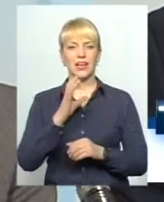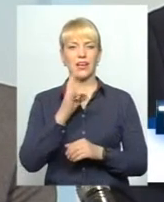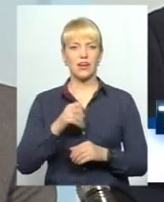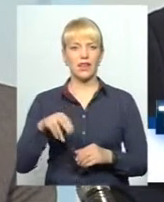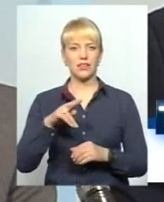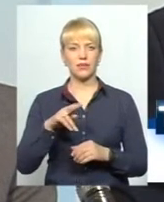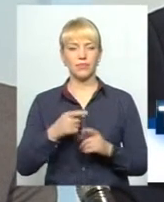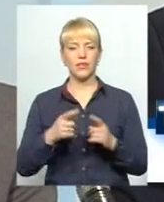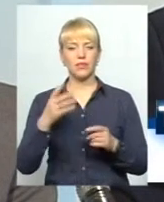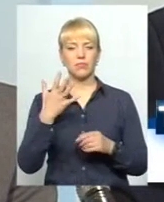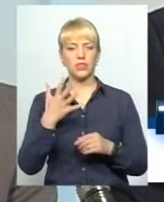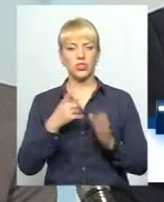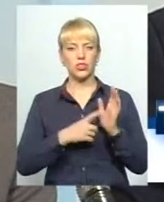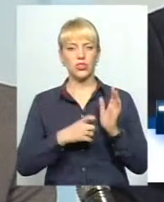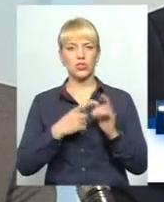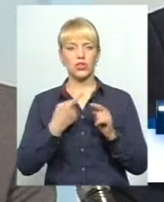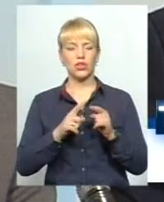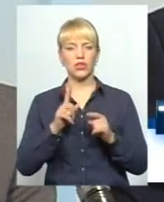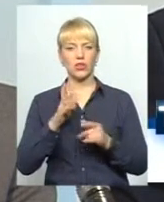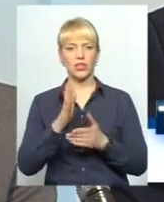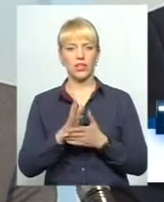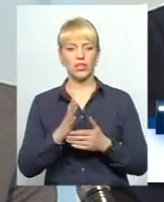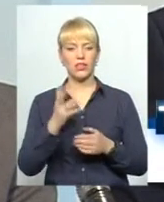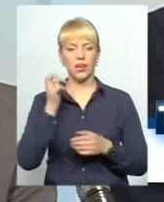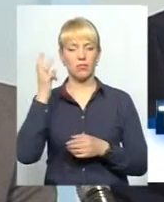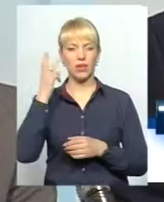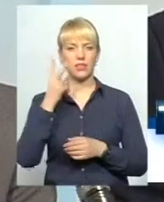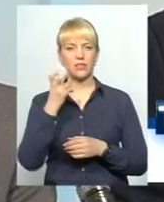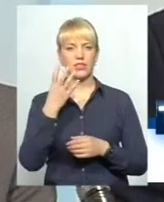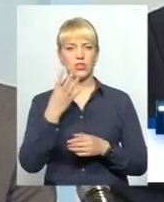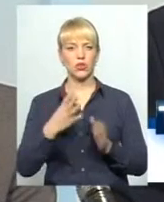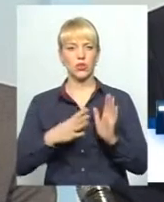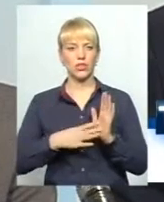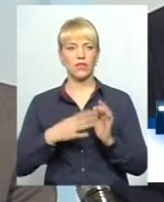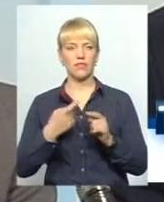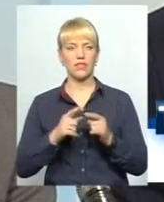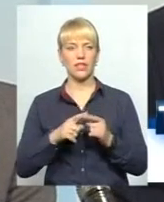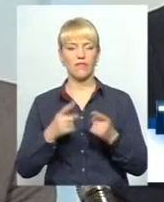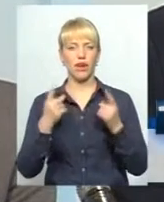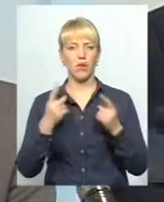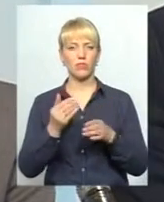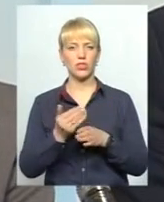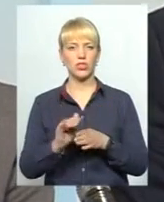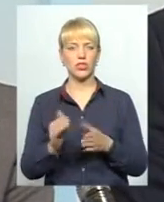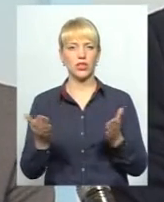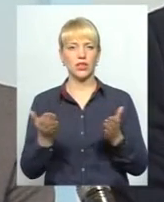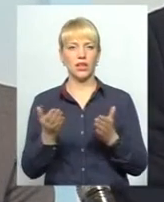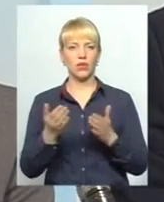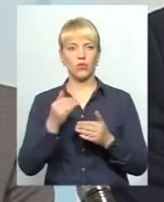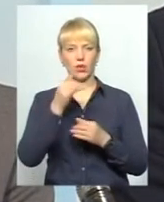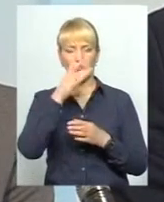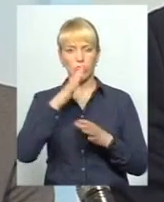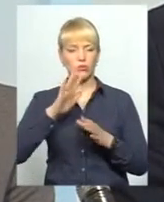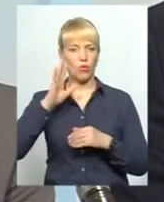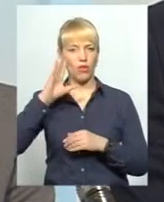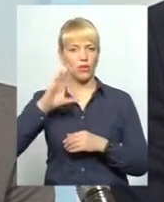Тобто, 605, які є на Хмельниччині, 249 – це досить вагома частина, яку практично не можна ігнорувати.